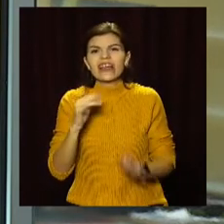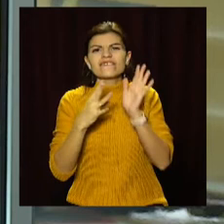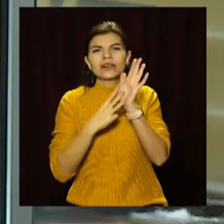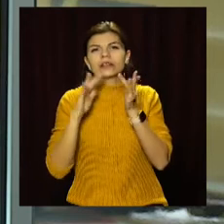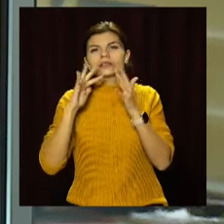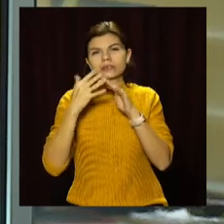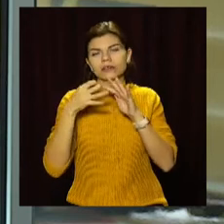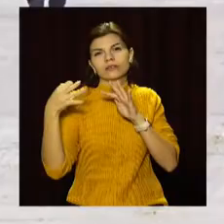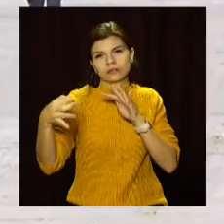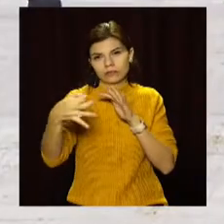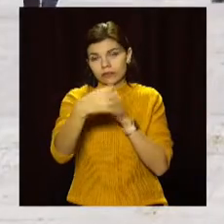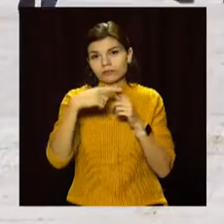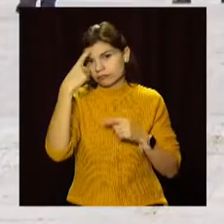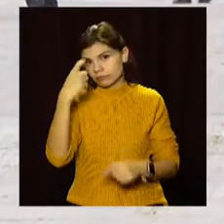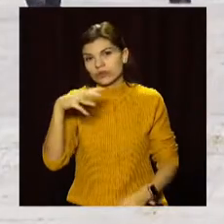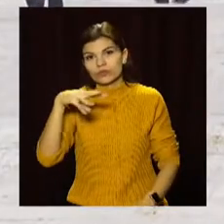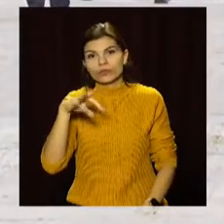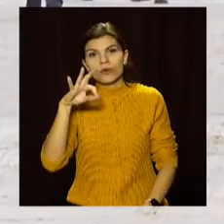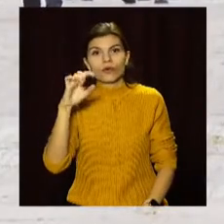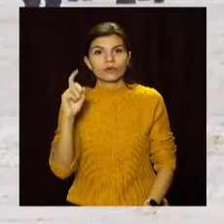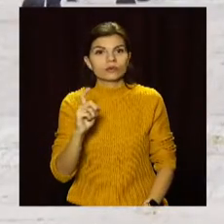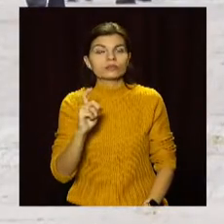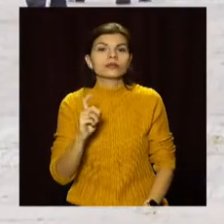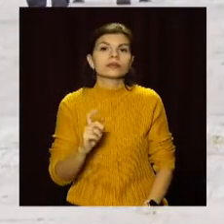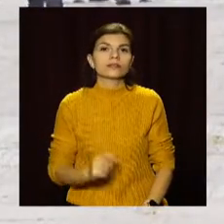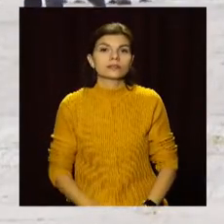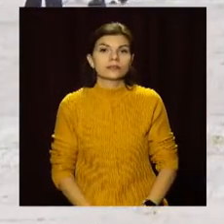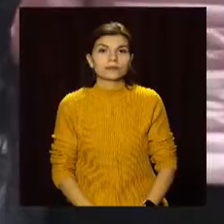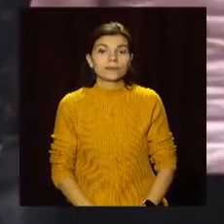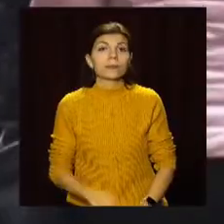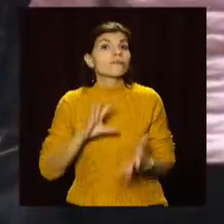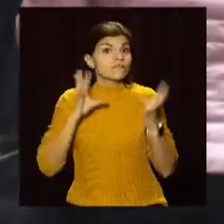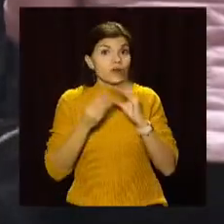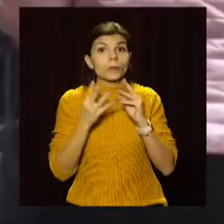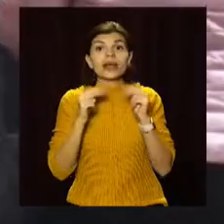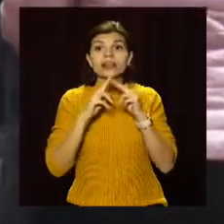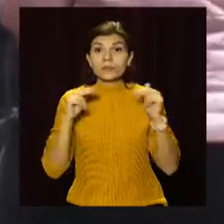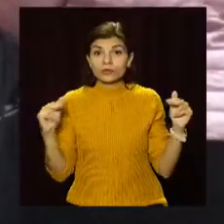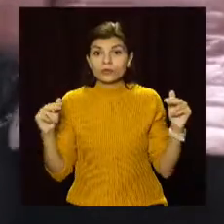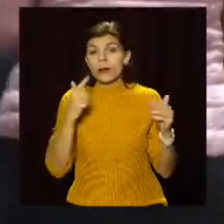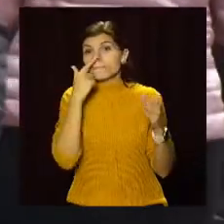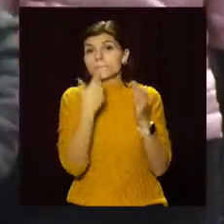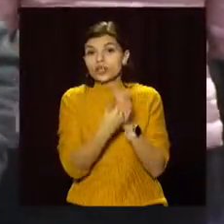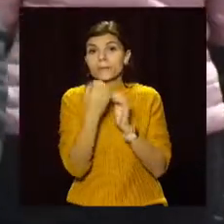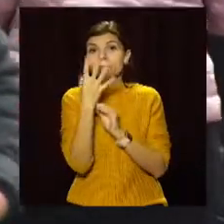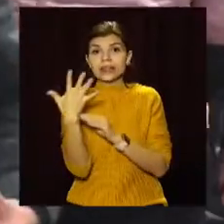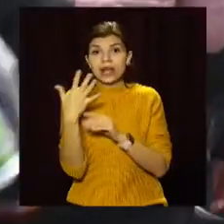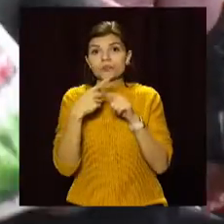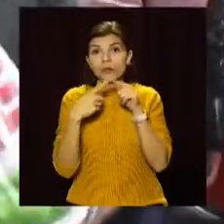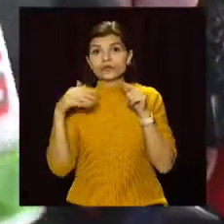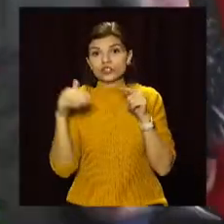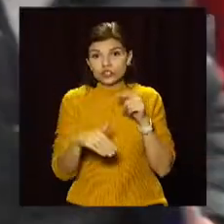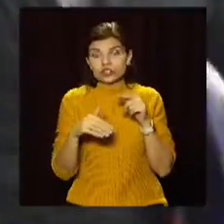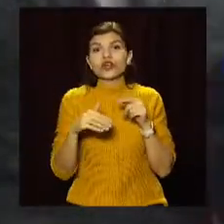сільських районів. Про це повідомили в обласному департаменті охорони здоров'я. Загалом на Дніпропетровщині майже 15,5